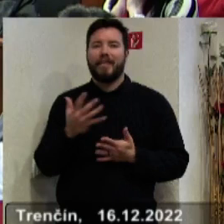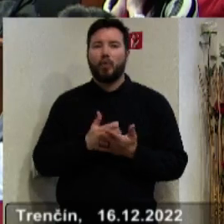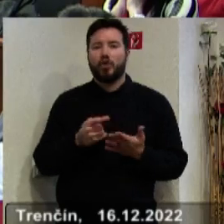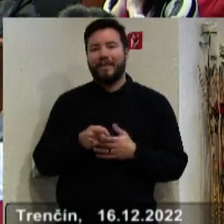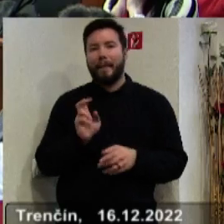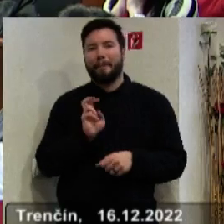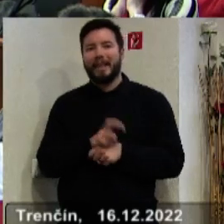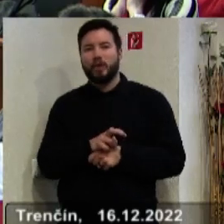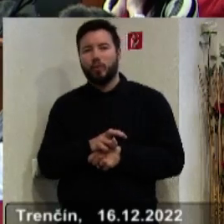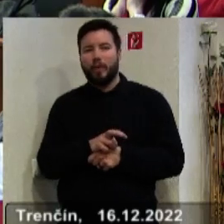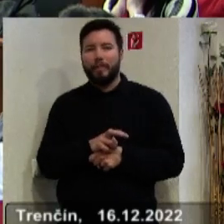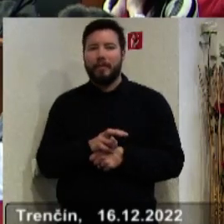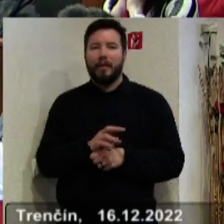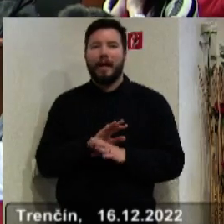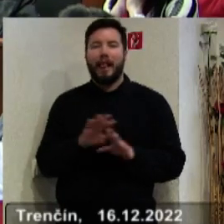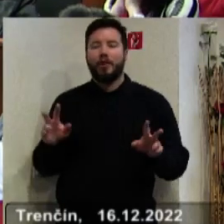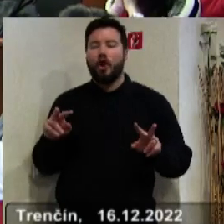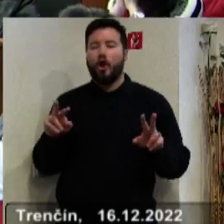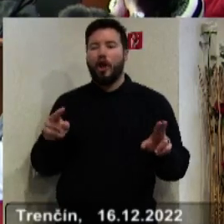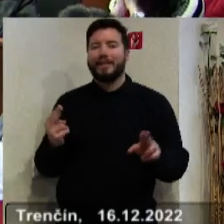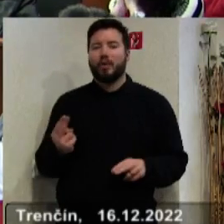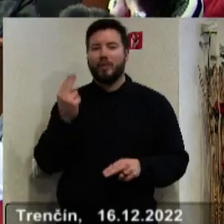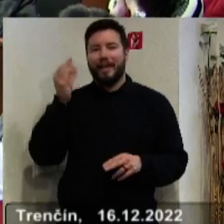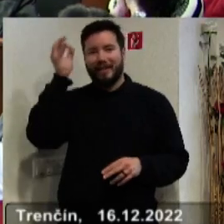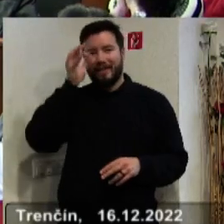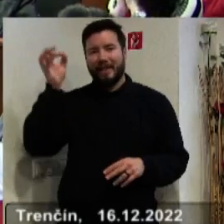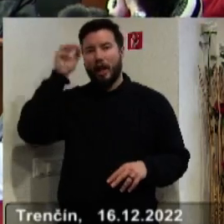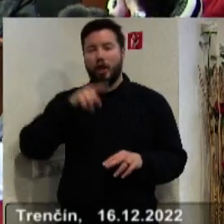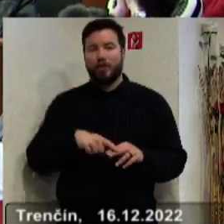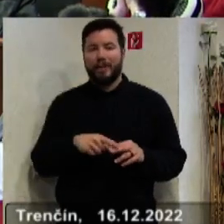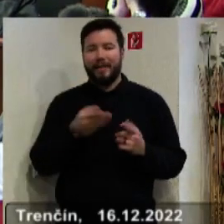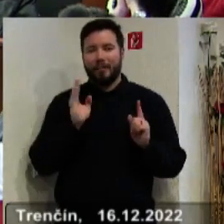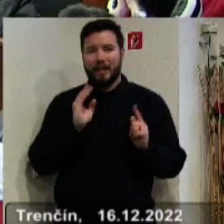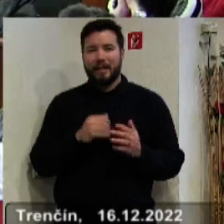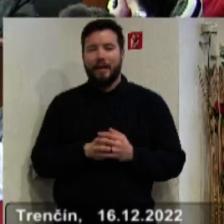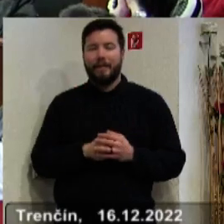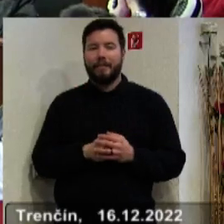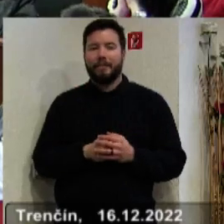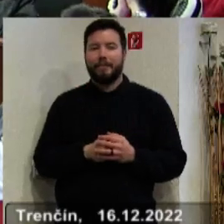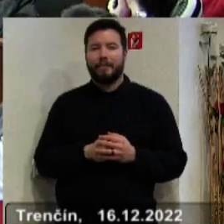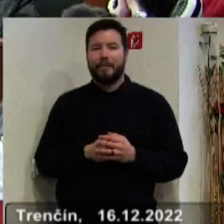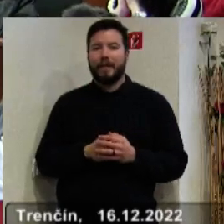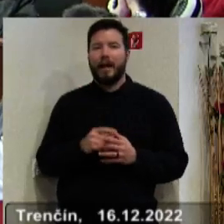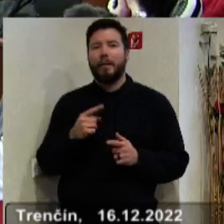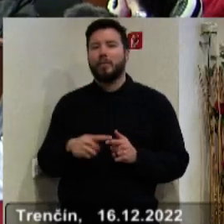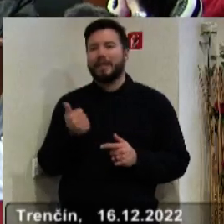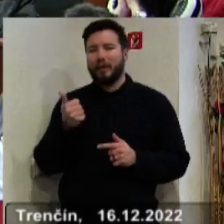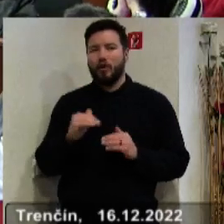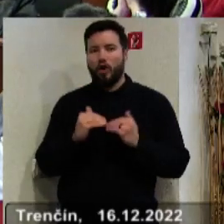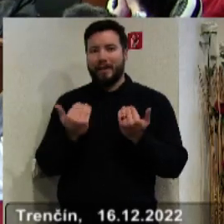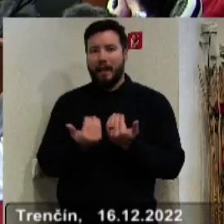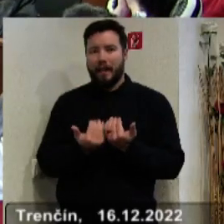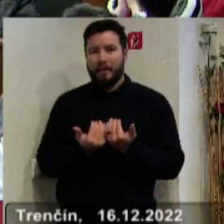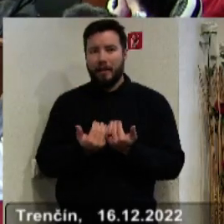využívajú len v Onkologickom ústave Svetej Alžbety v Bratislave, ale skôr spontáne na jednom oddelení,